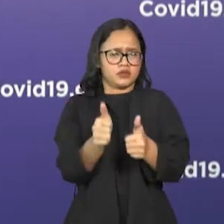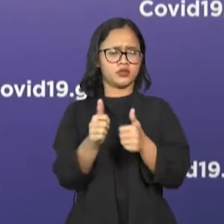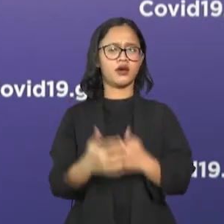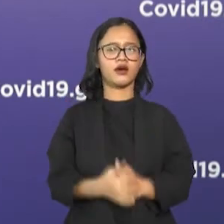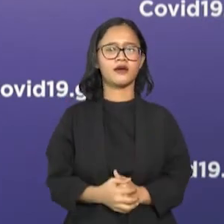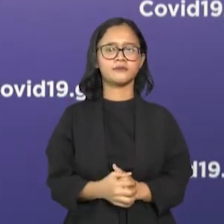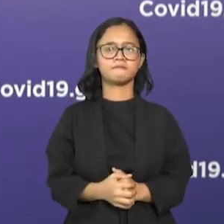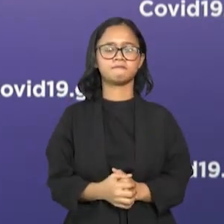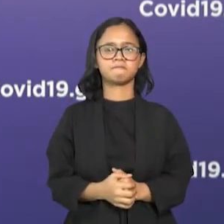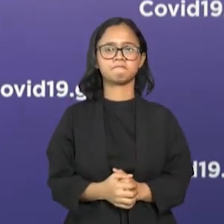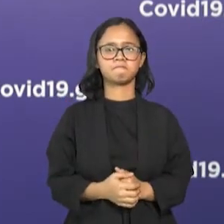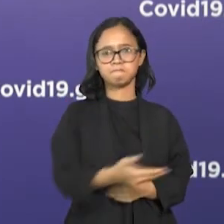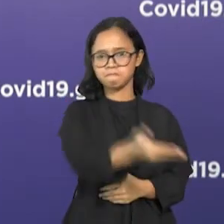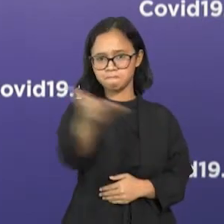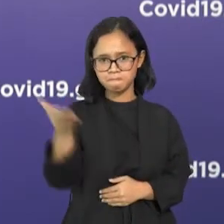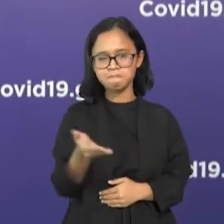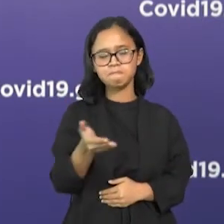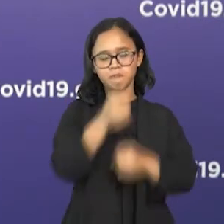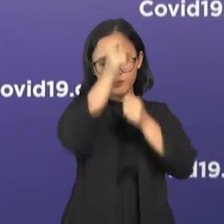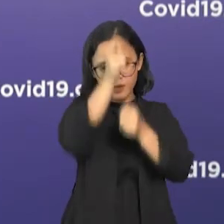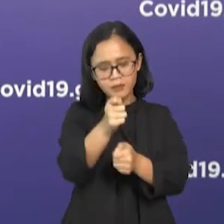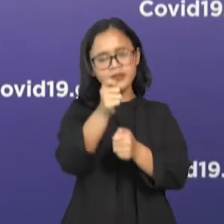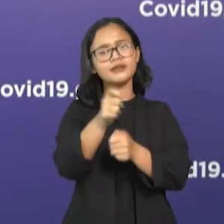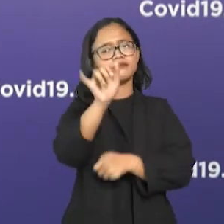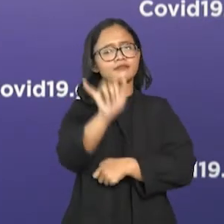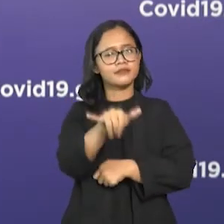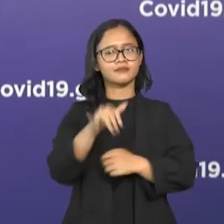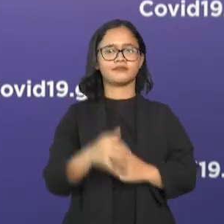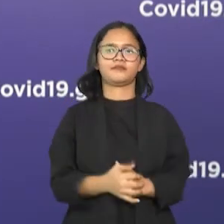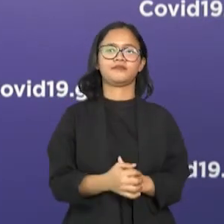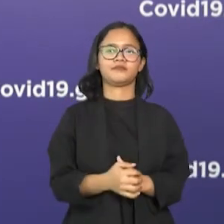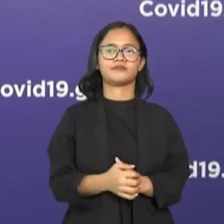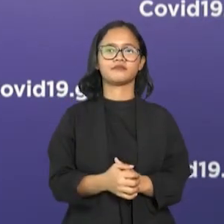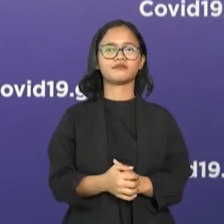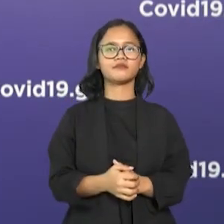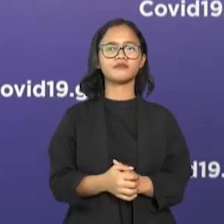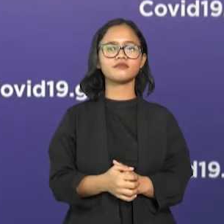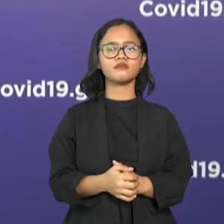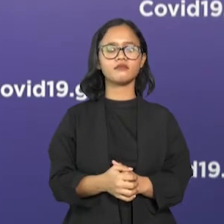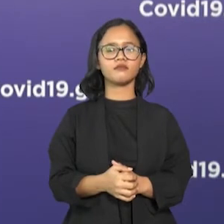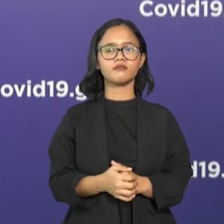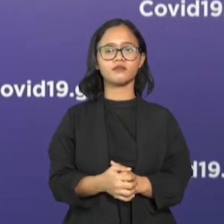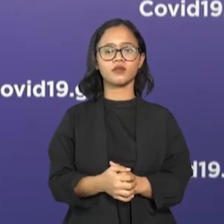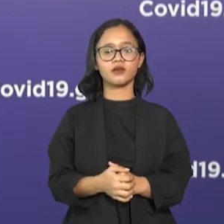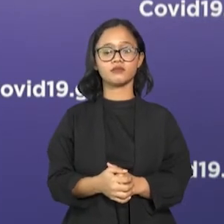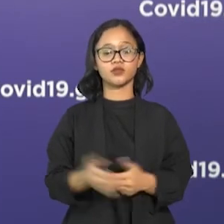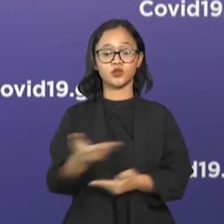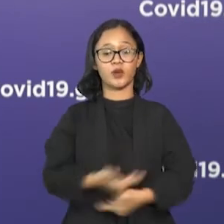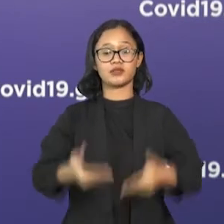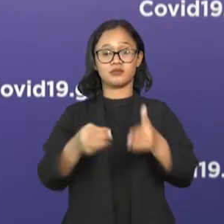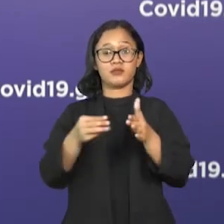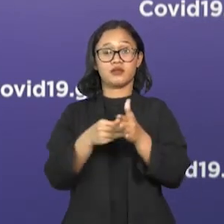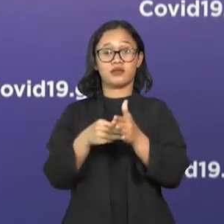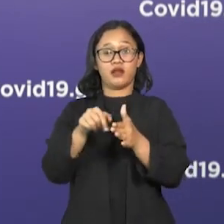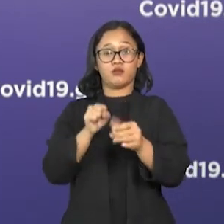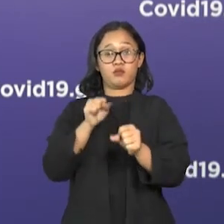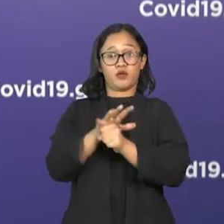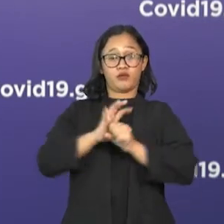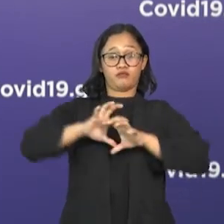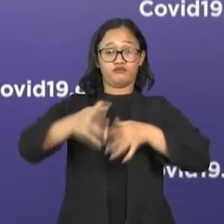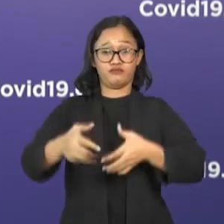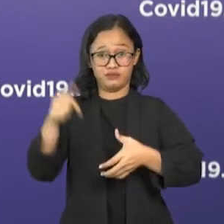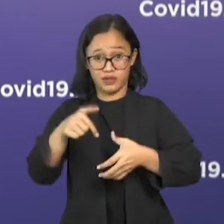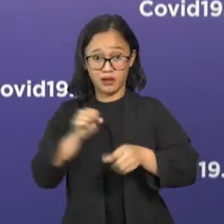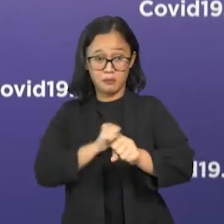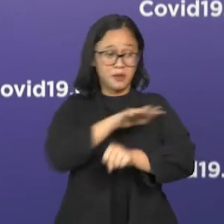Bapak-Ibu yang saya hormati, kita tahu bahwa impak dari permasalahan ini adalah kita